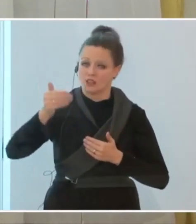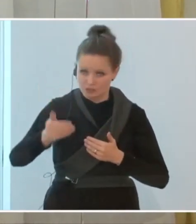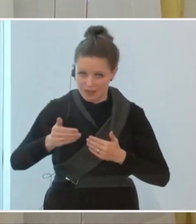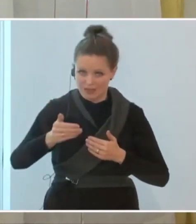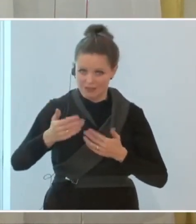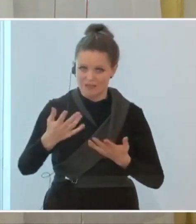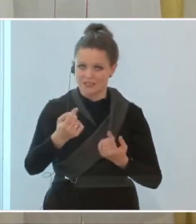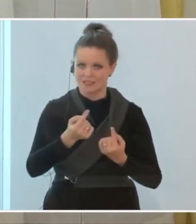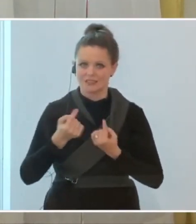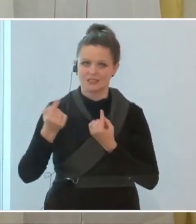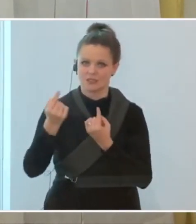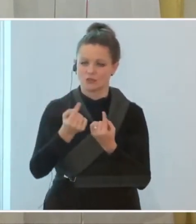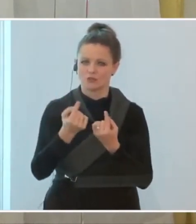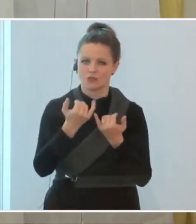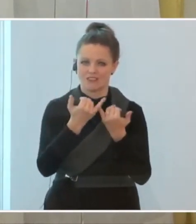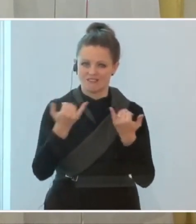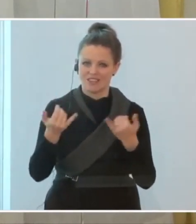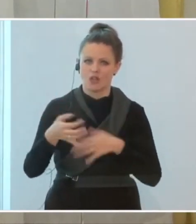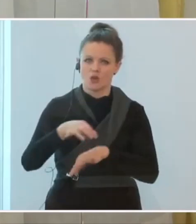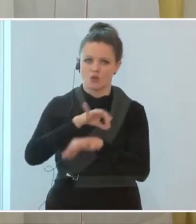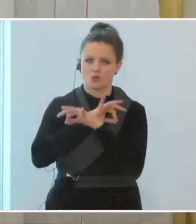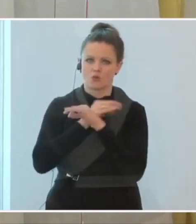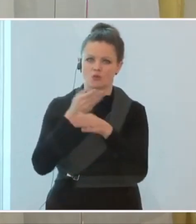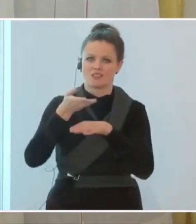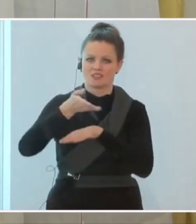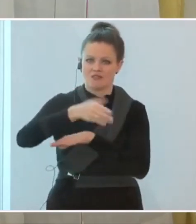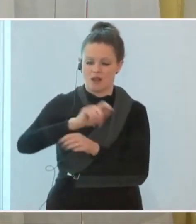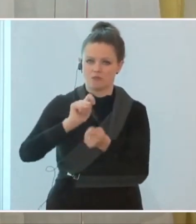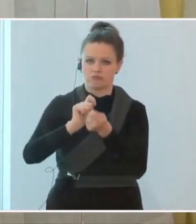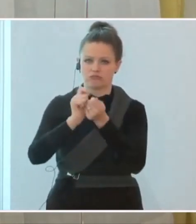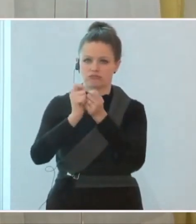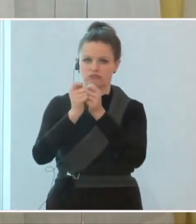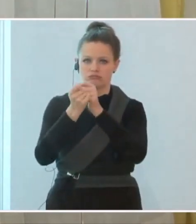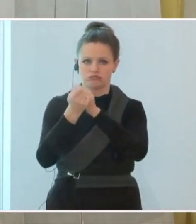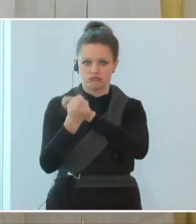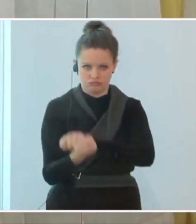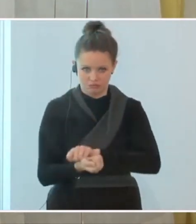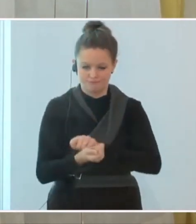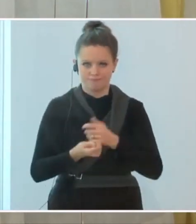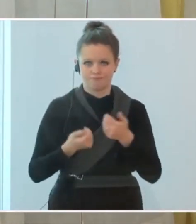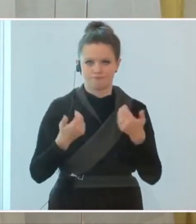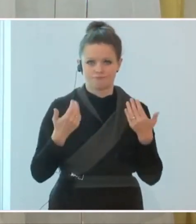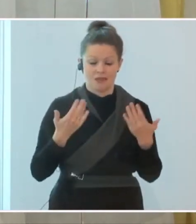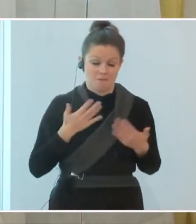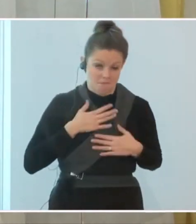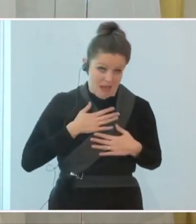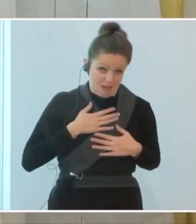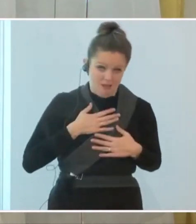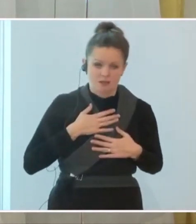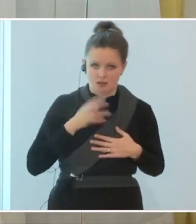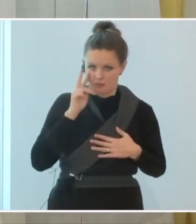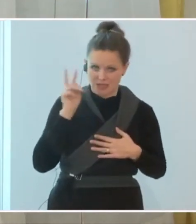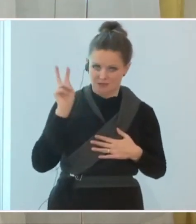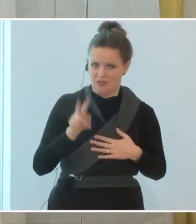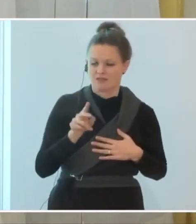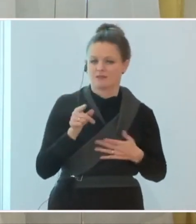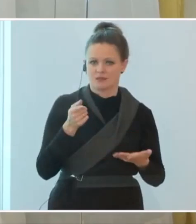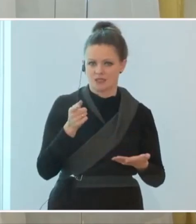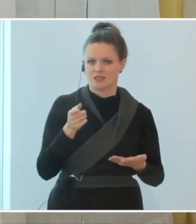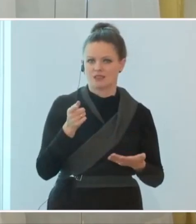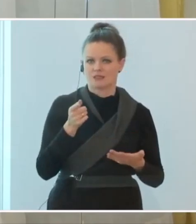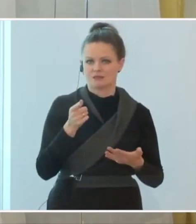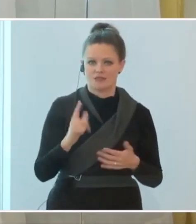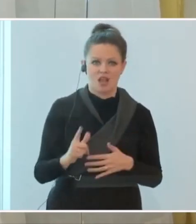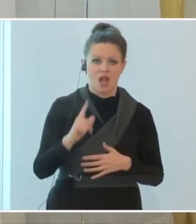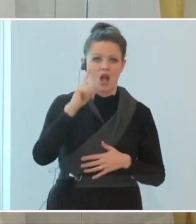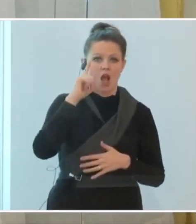Situation, wie sich Todesfälle verändern und entwickeln. Und das ist aus meiner Sicht derzeit wirklich die